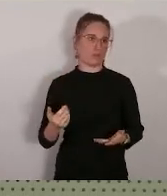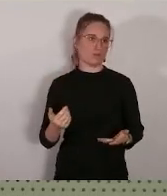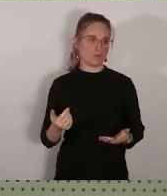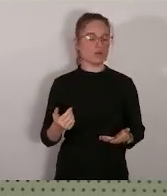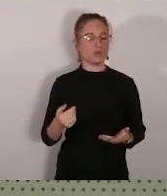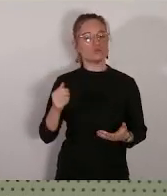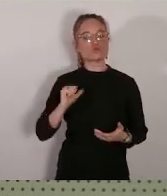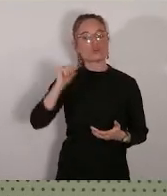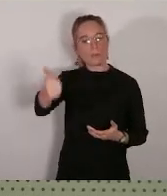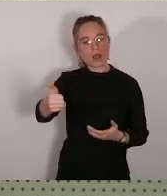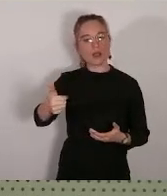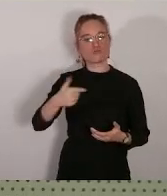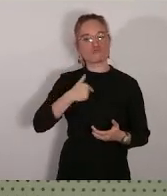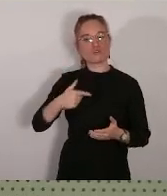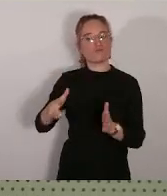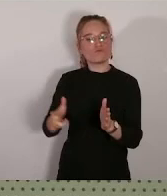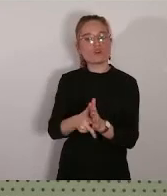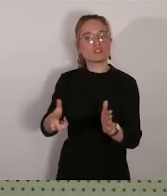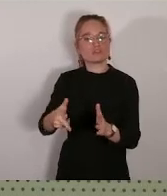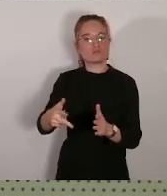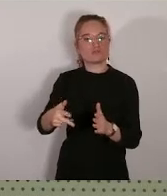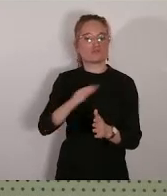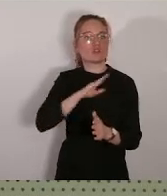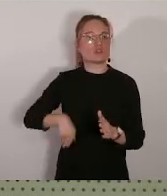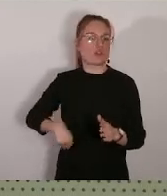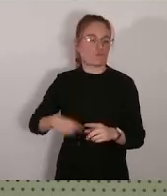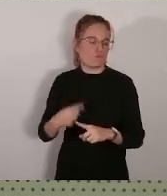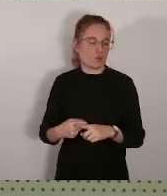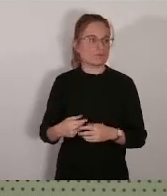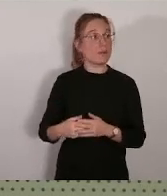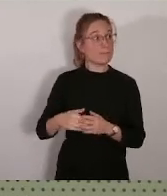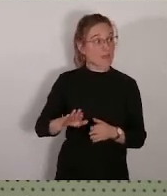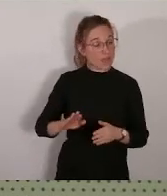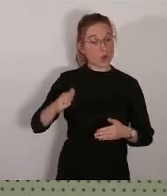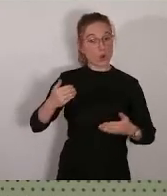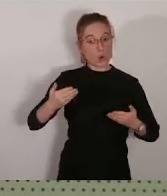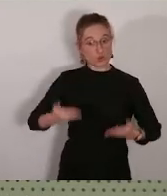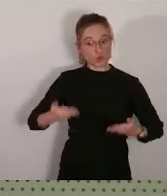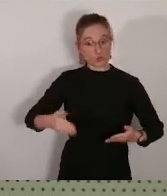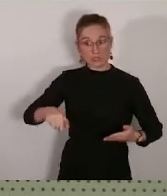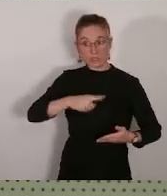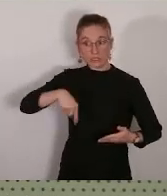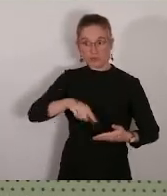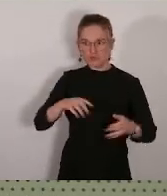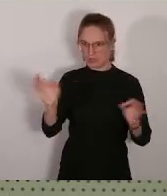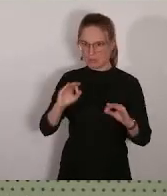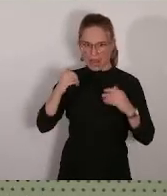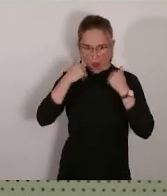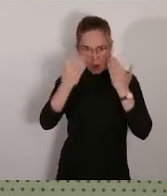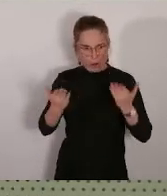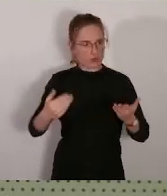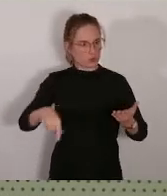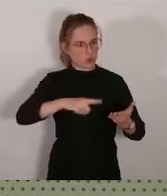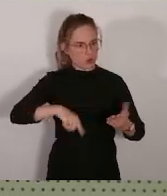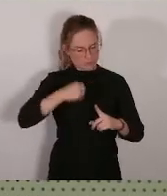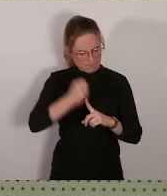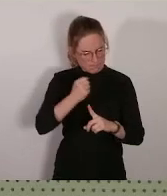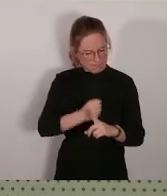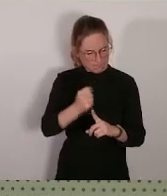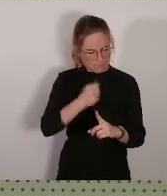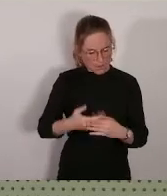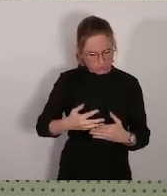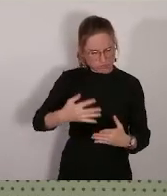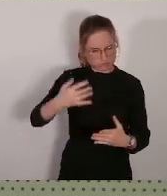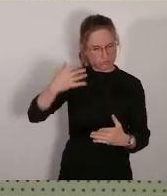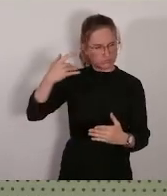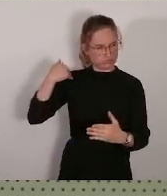mais je dois vous dire qu'aujourd'hui nous n'avons absolument rien à rougir de tout ce que nous avons fait actuellement sur l'habitat